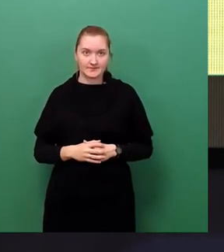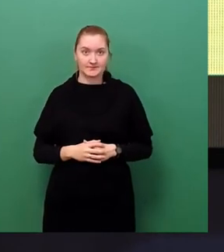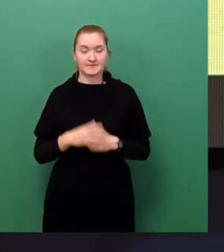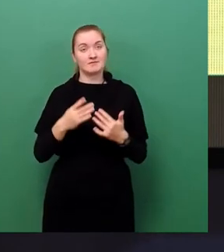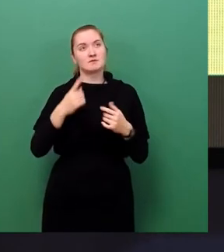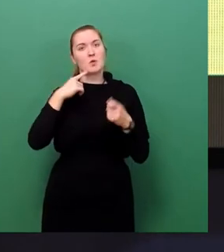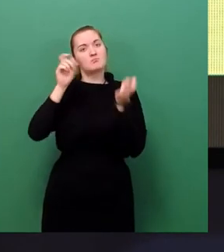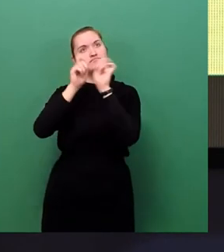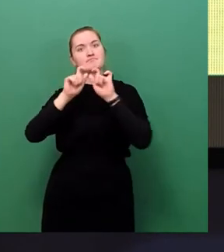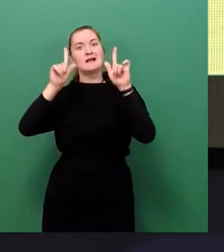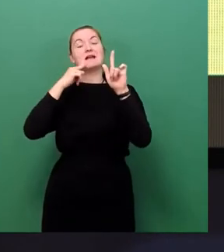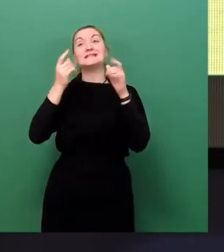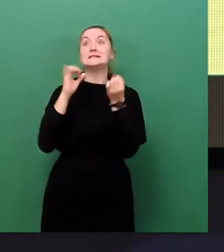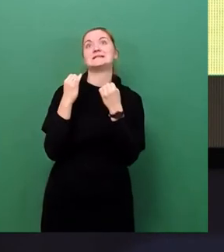Sicherheit